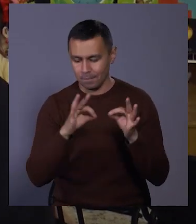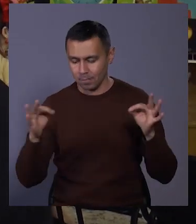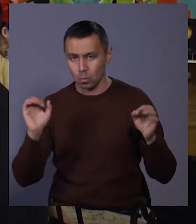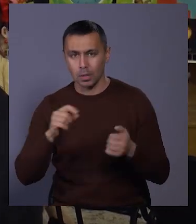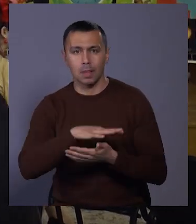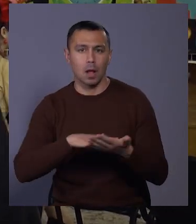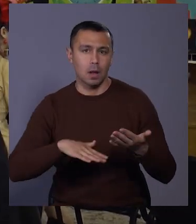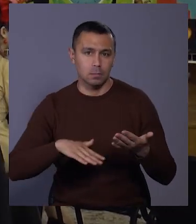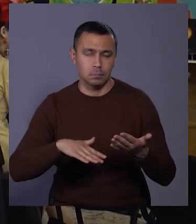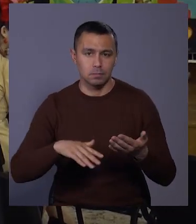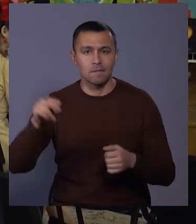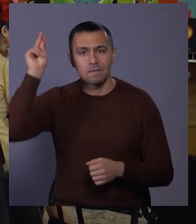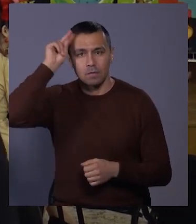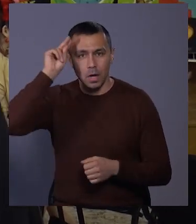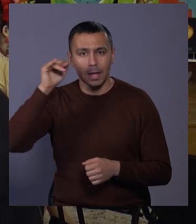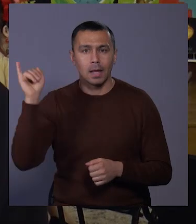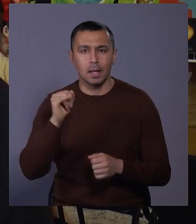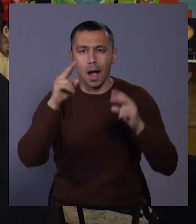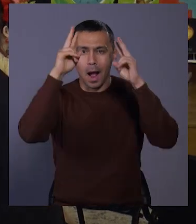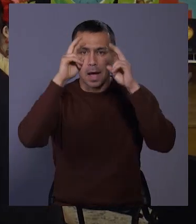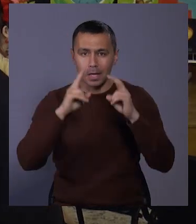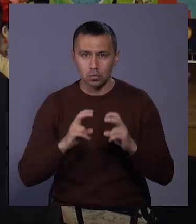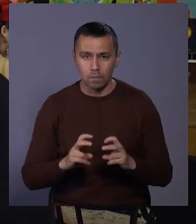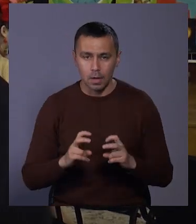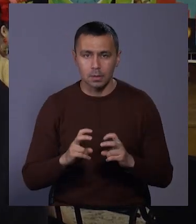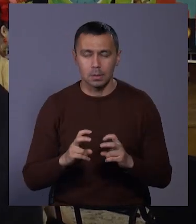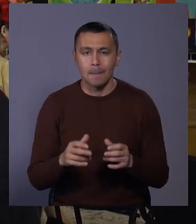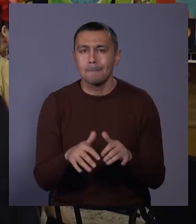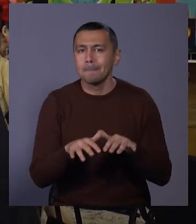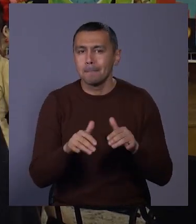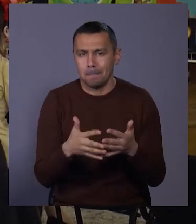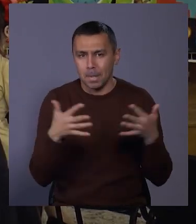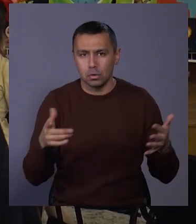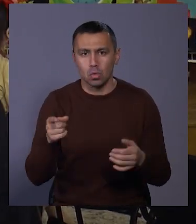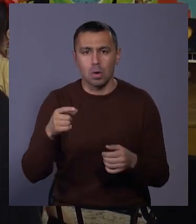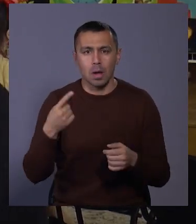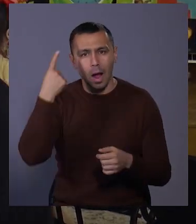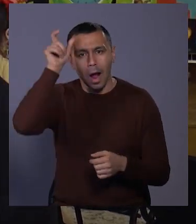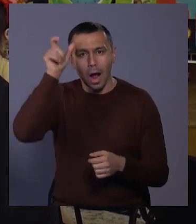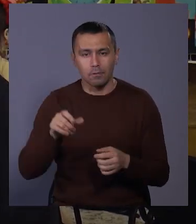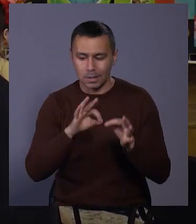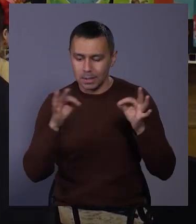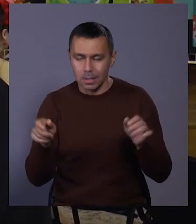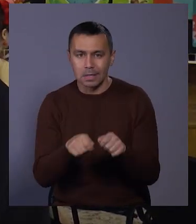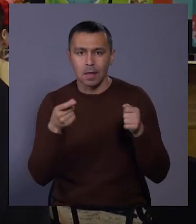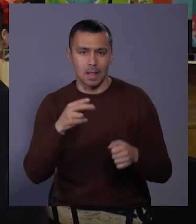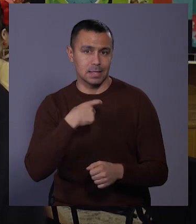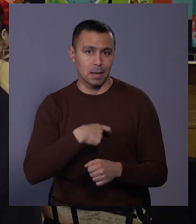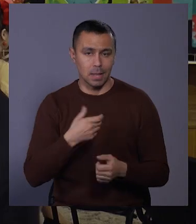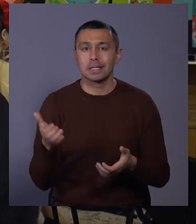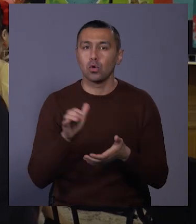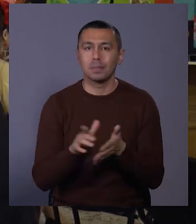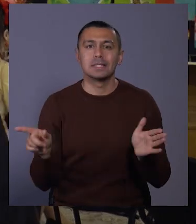може далі продовжувати вивчати і аналізувати глибше, наприклад, того автора, ту цитату вже розкривати і для себе, і